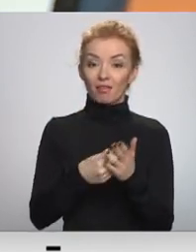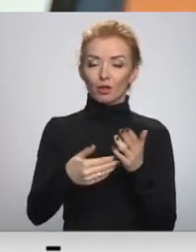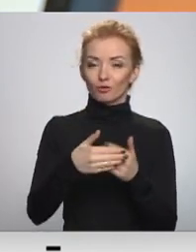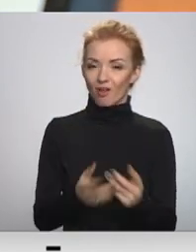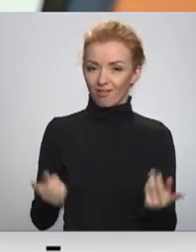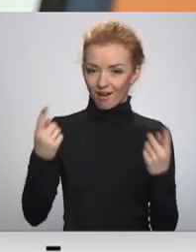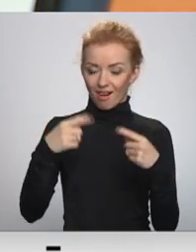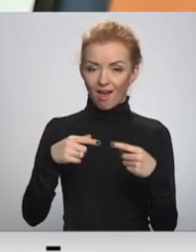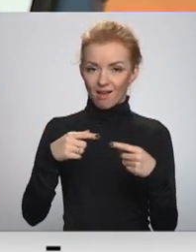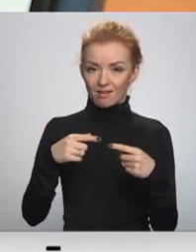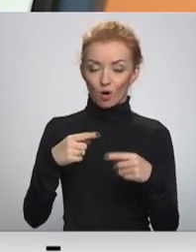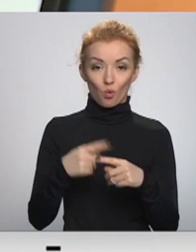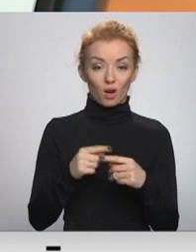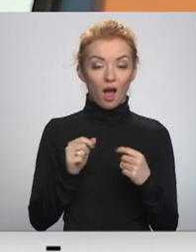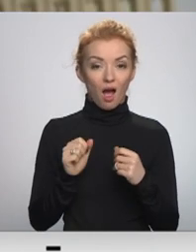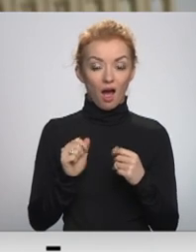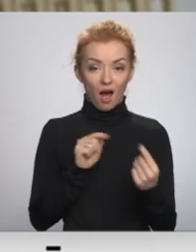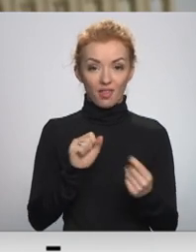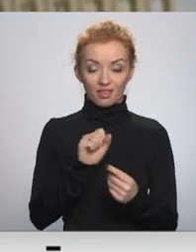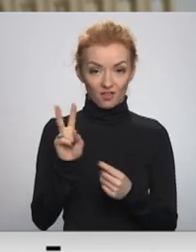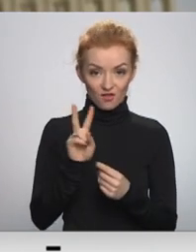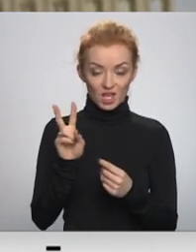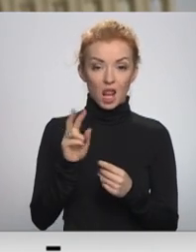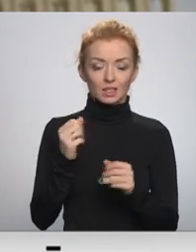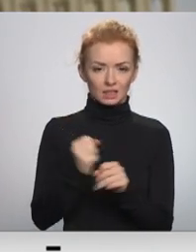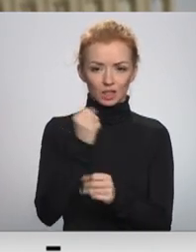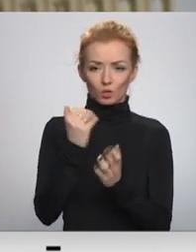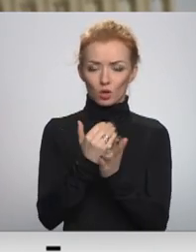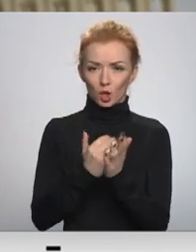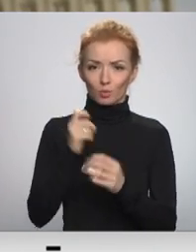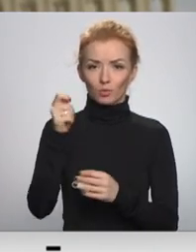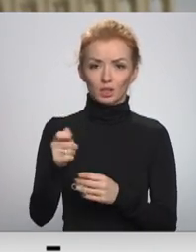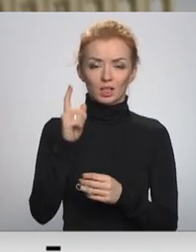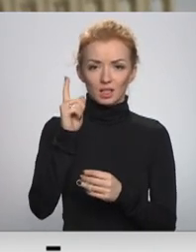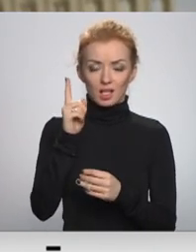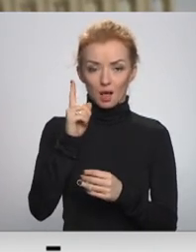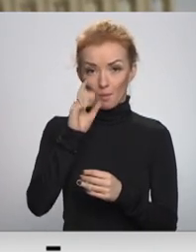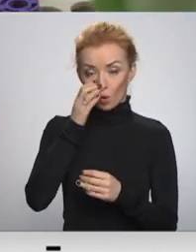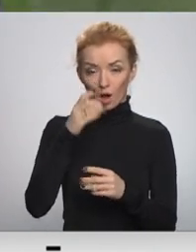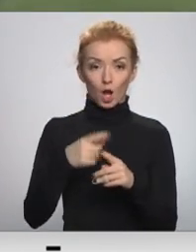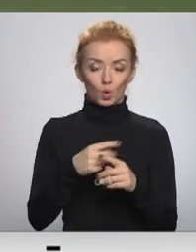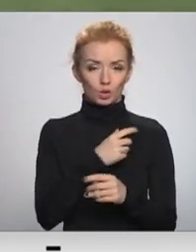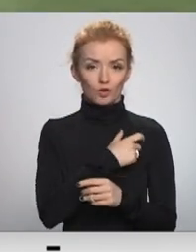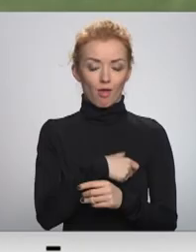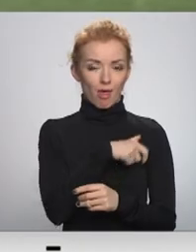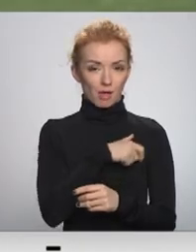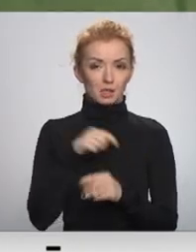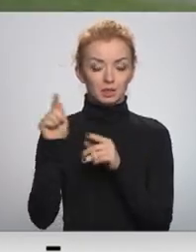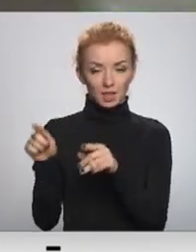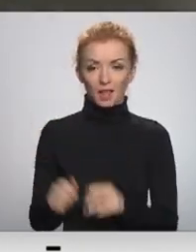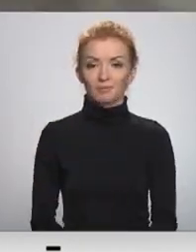laikā. Balsoties uz antivielām, bet ar stingriem nosacījumiem, certifikātus piešķirt tikai Bulgārijā un Šveicē. Madar Līcīt, Latvijas